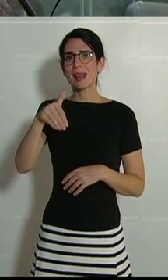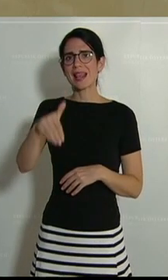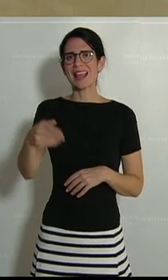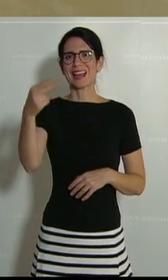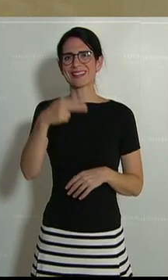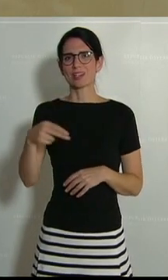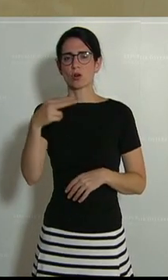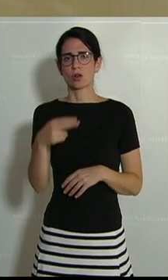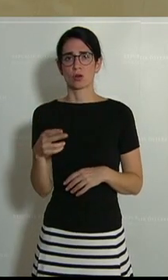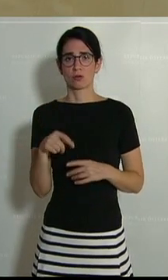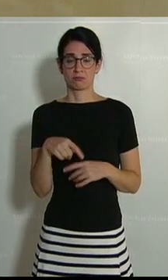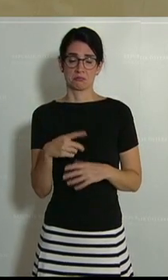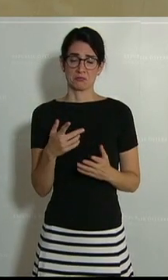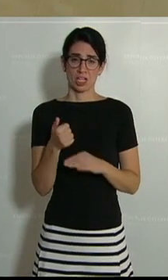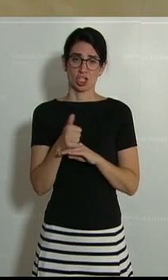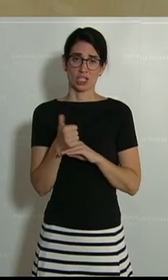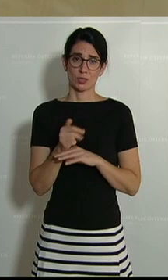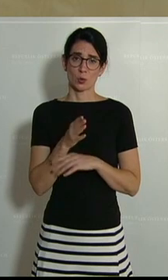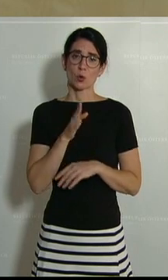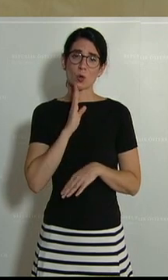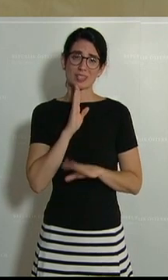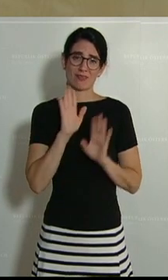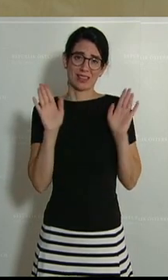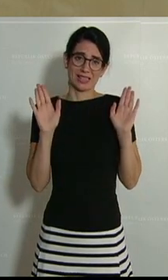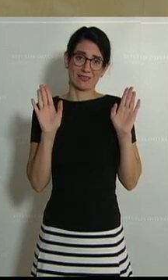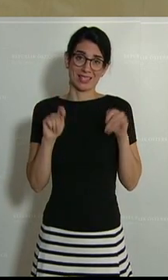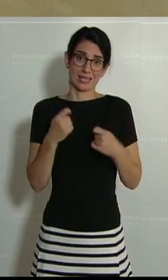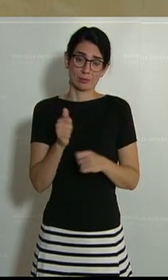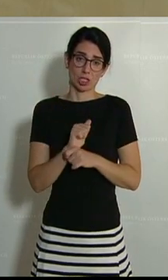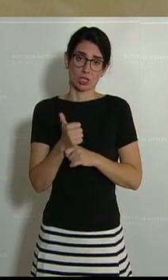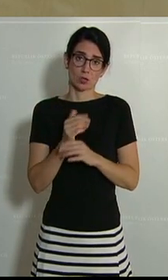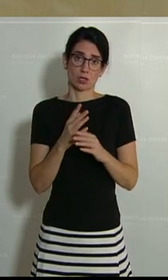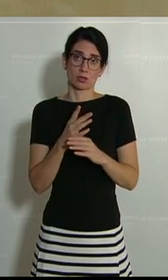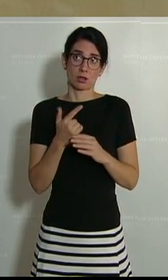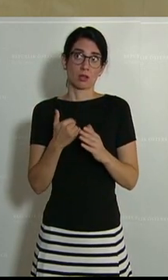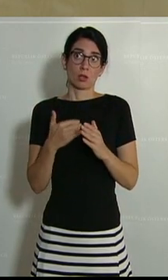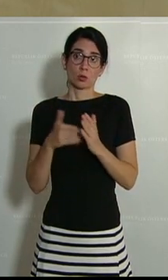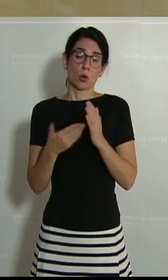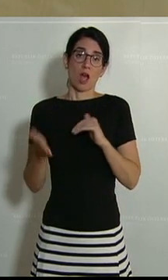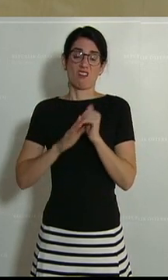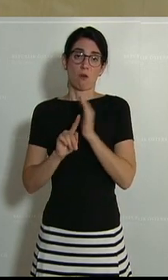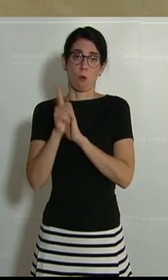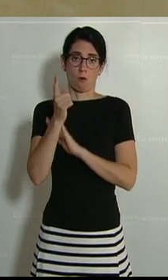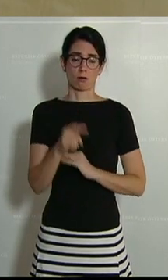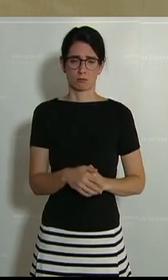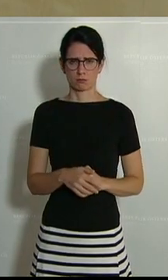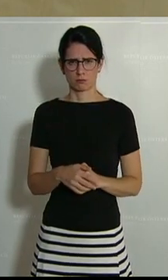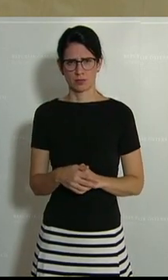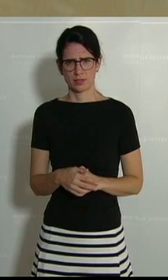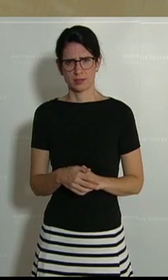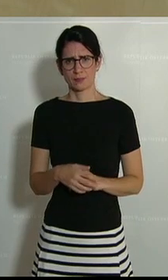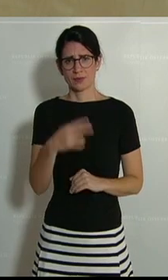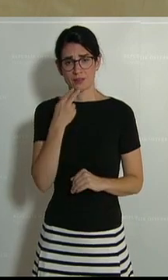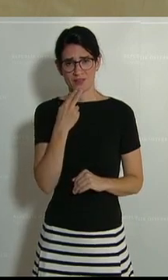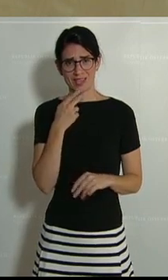Nach konservativer Schätzung, es gibt auch Schätzungen, die weit drüber liegen und die Frage stellt sich einfach, wer von